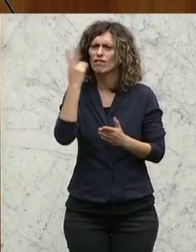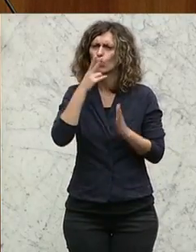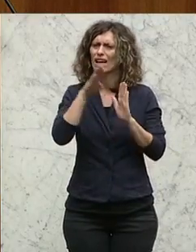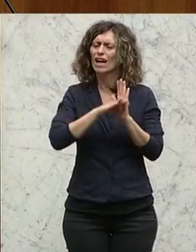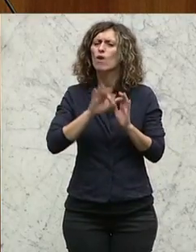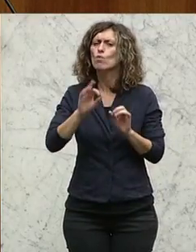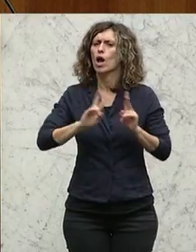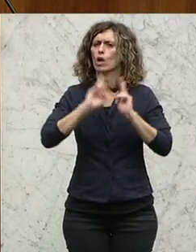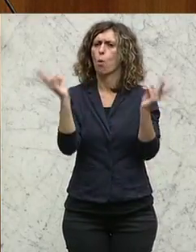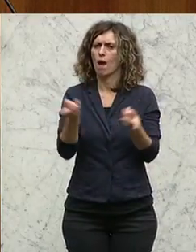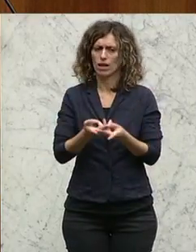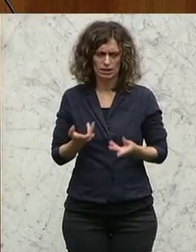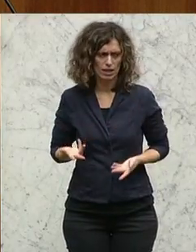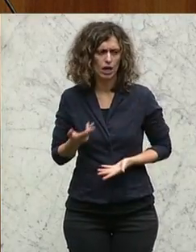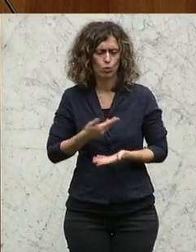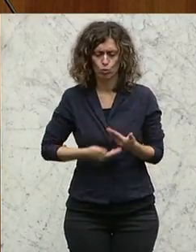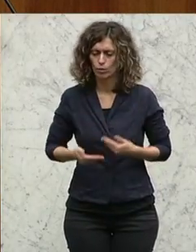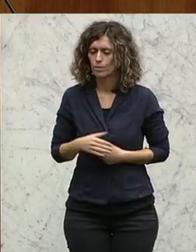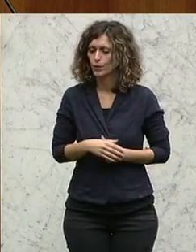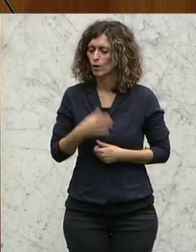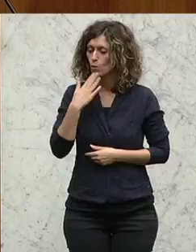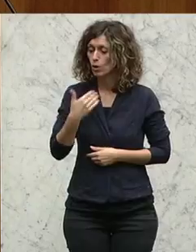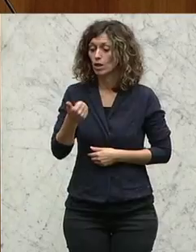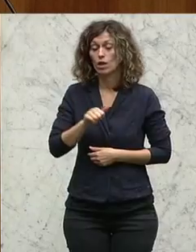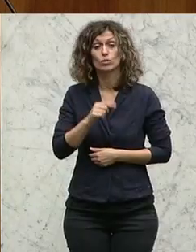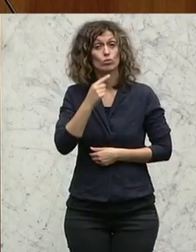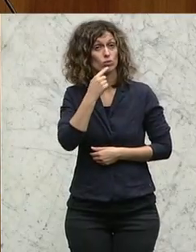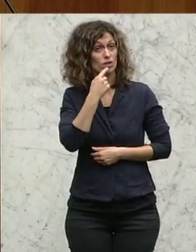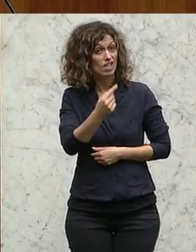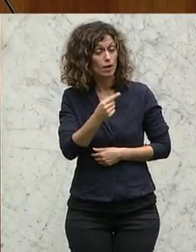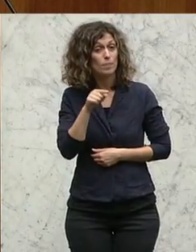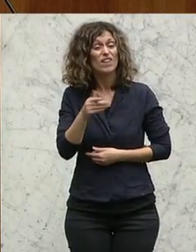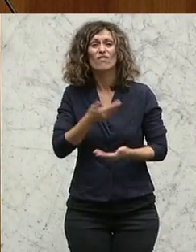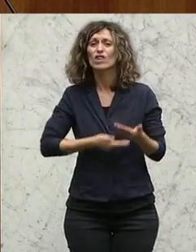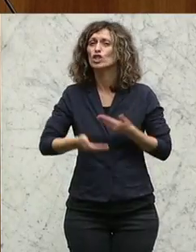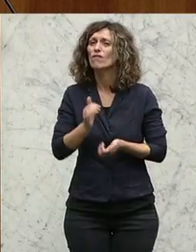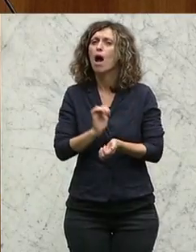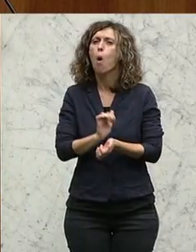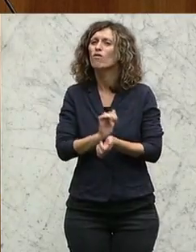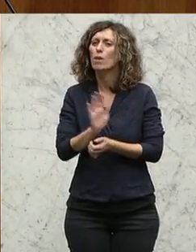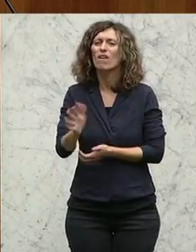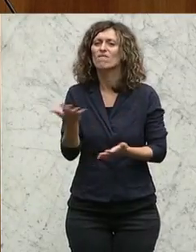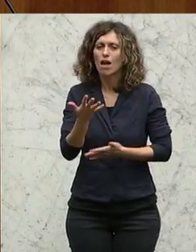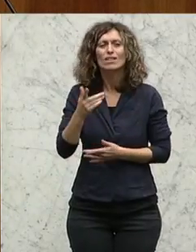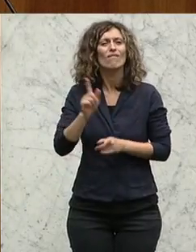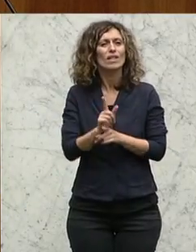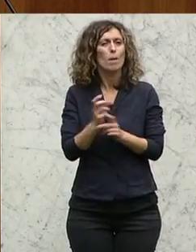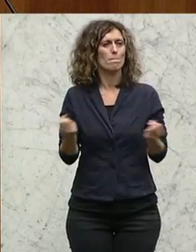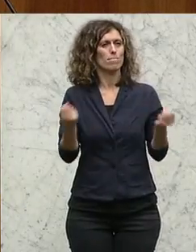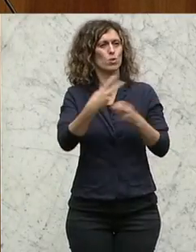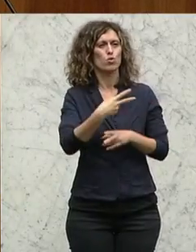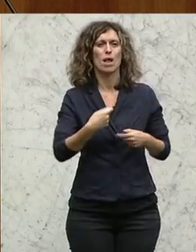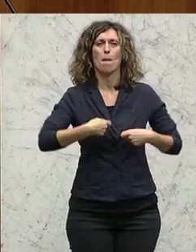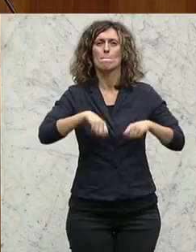und möchte auch grundsätzlich was dazu sagen, nämlich die Aufgabe der Wirtschaft ist es, Brücken zu bauen und nicht